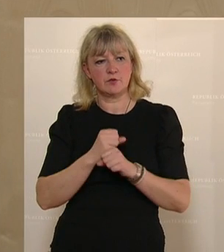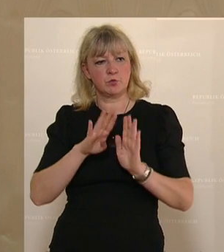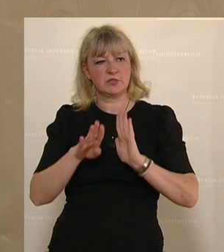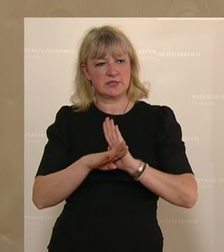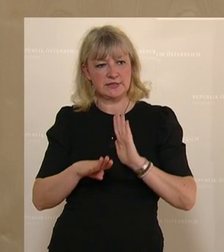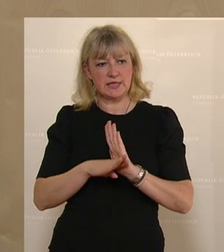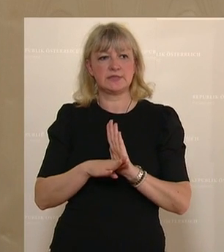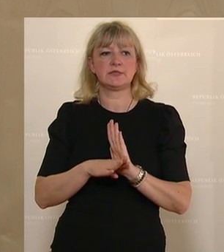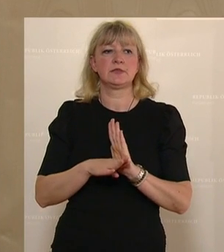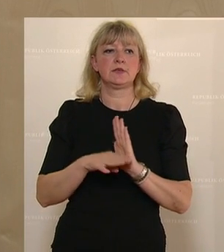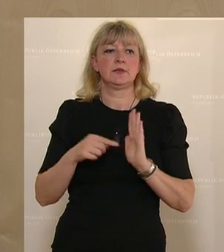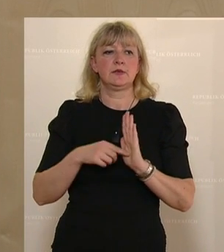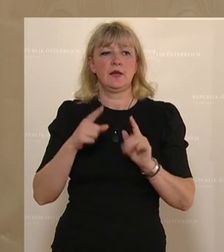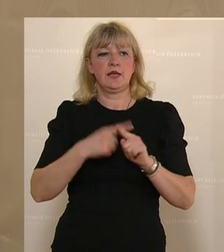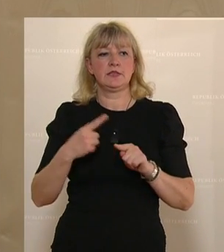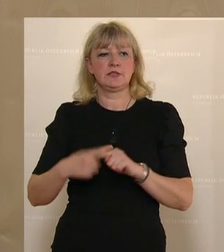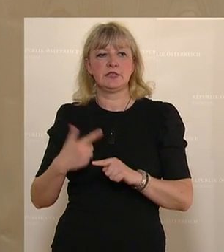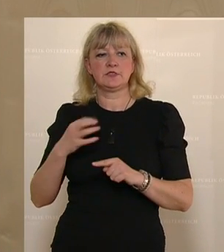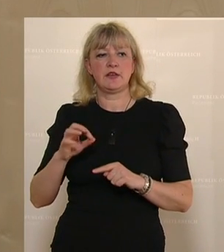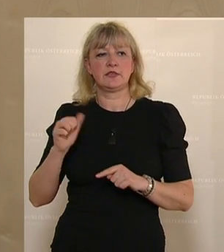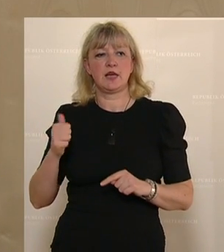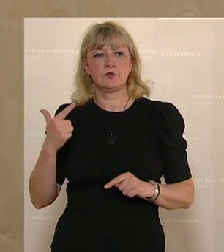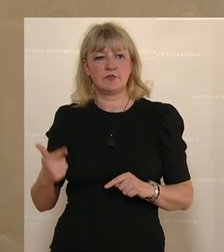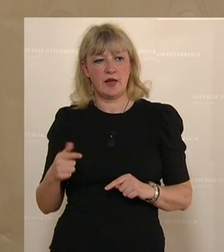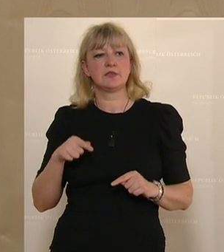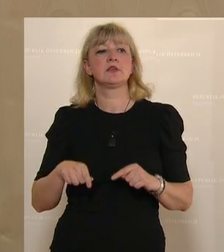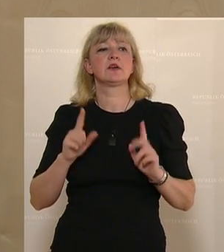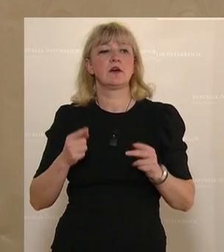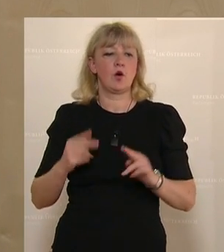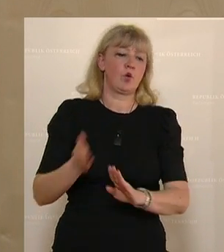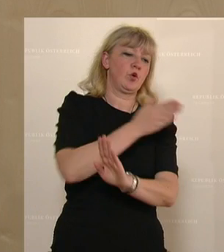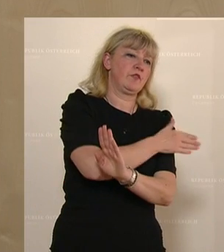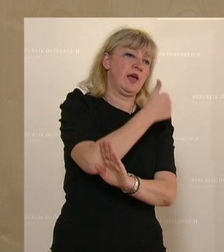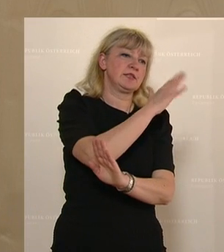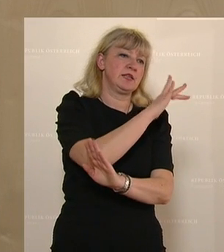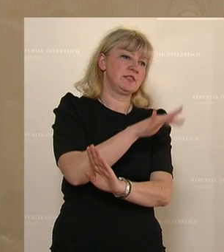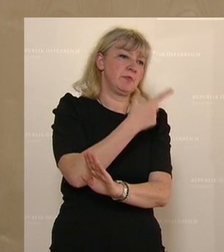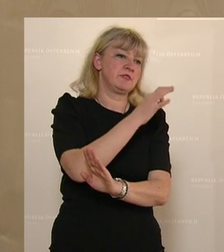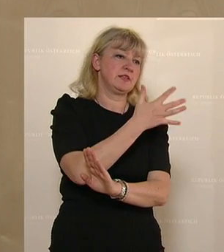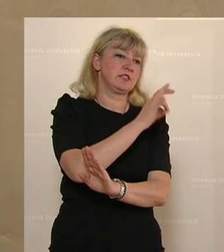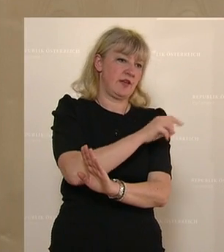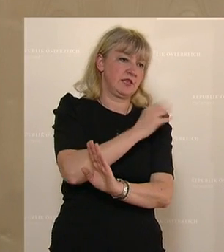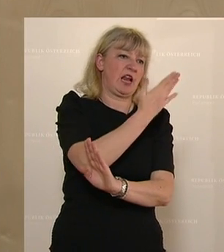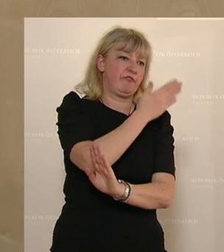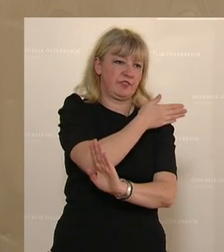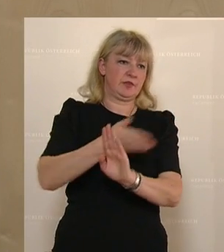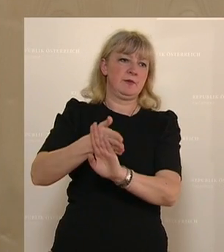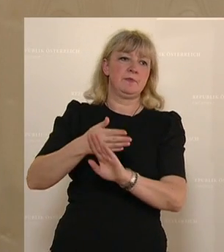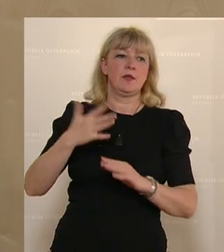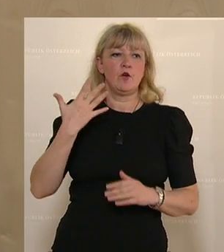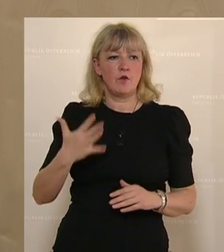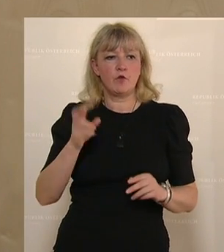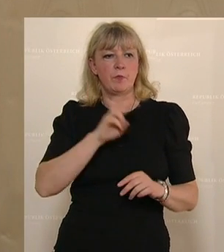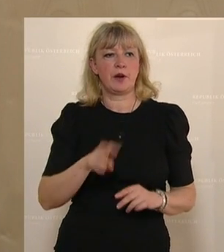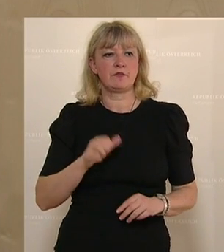Bundesgesetzblattes Nummer XX2021 tritt rückwirkend mit 1. Dezember 2020 in Kraft. 5,